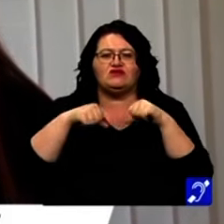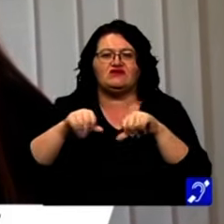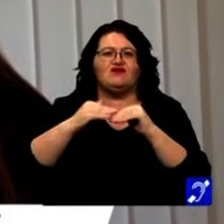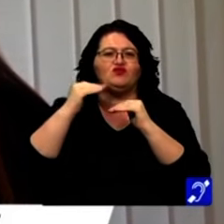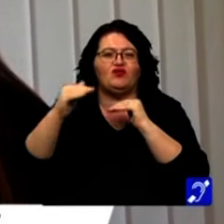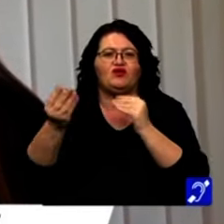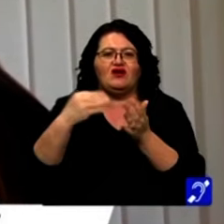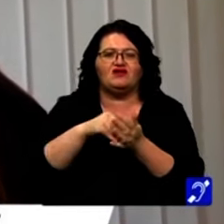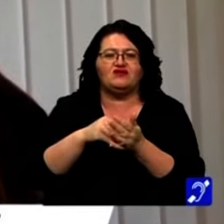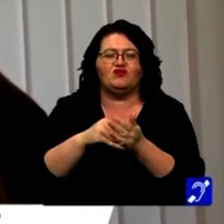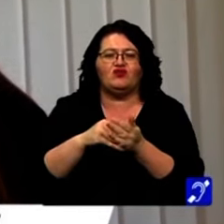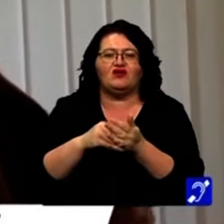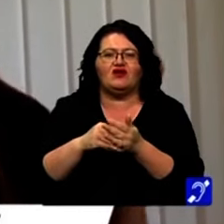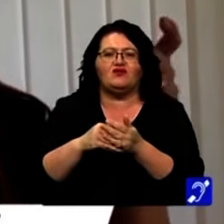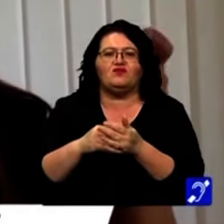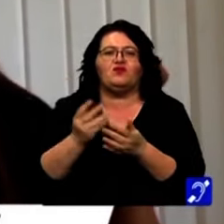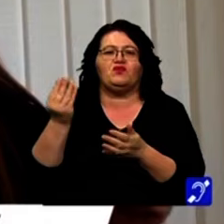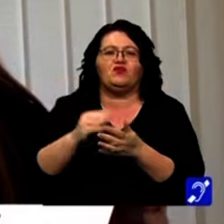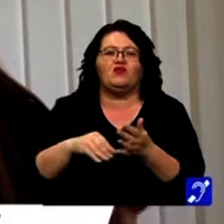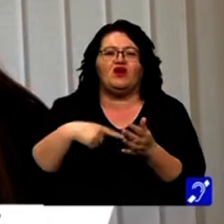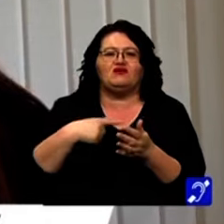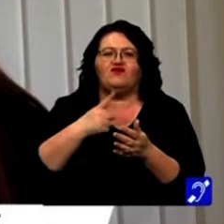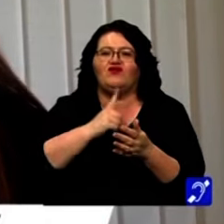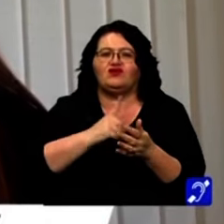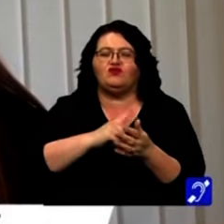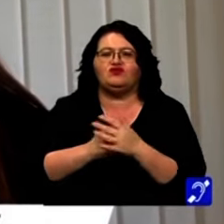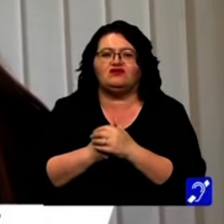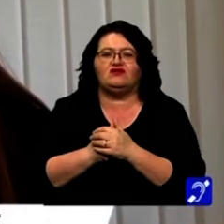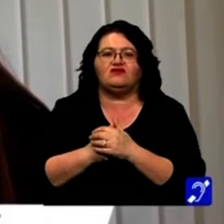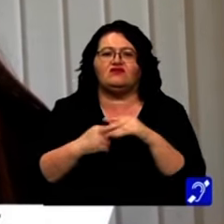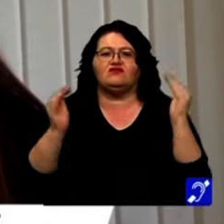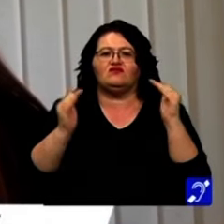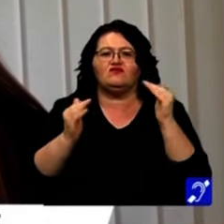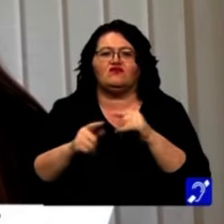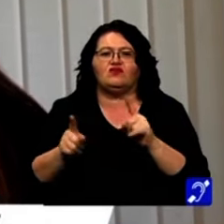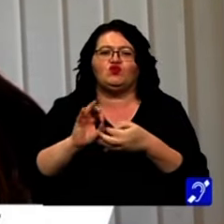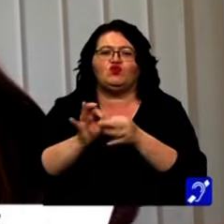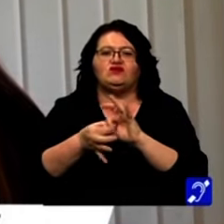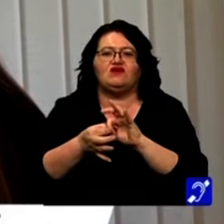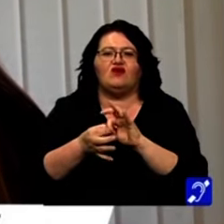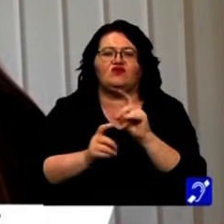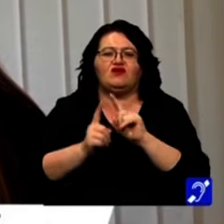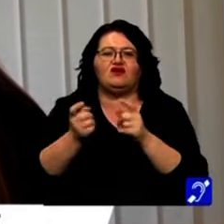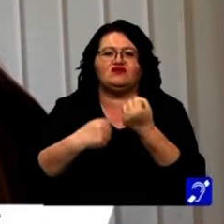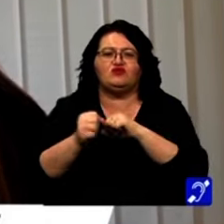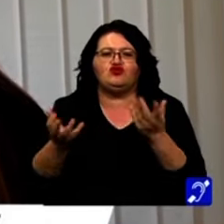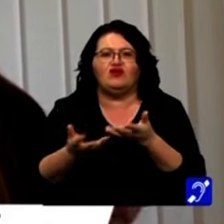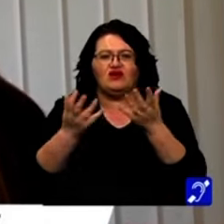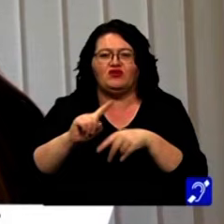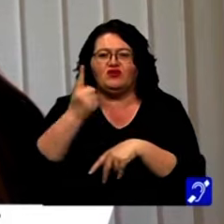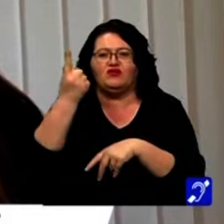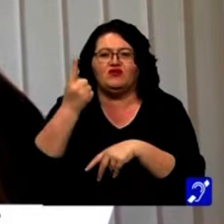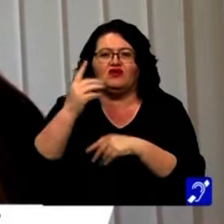care se pune pe autostradă. Și atunci mai au foarte puțin. Bine, noi am schimat, acum nu înseamnă că dacă ei se mișcă repede, pentru că